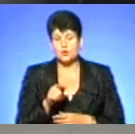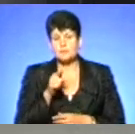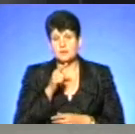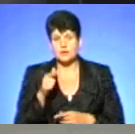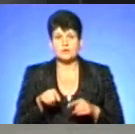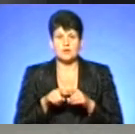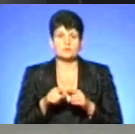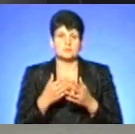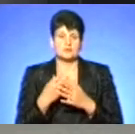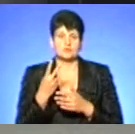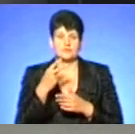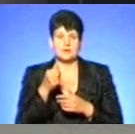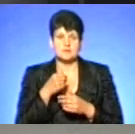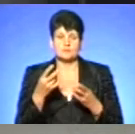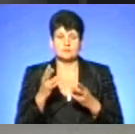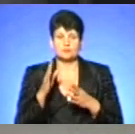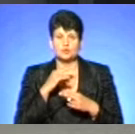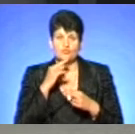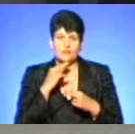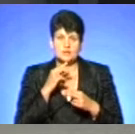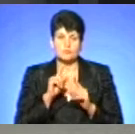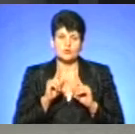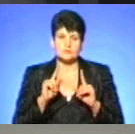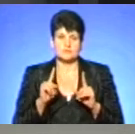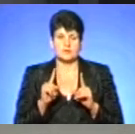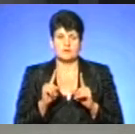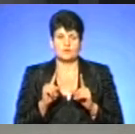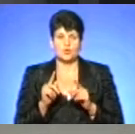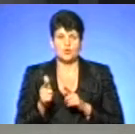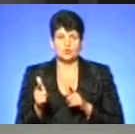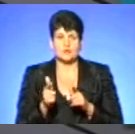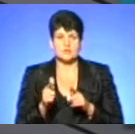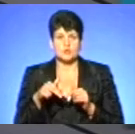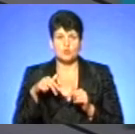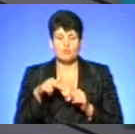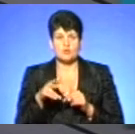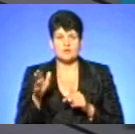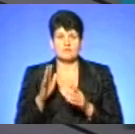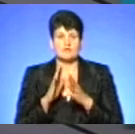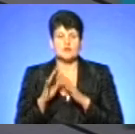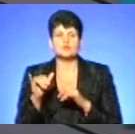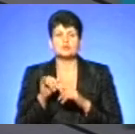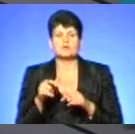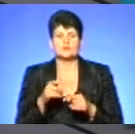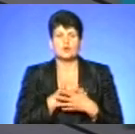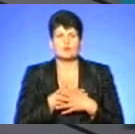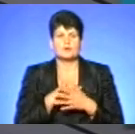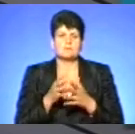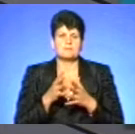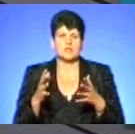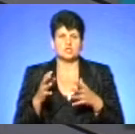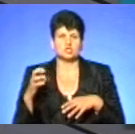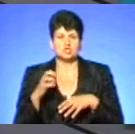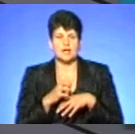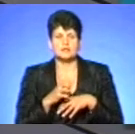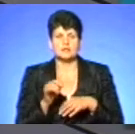люблять найбільше жалити і як себе підготувати, якщо ми йдемо в ліс? Що з собою потрібно брати? З собою потрібно брати те, що ви хочете. Тут тільки